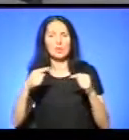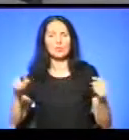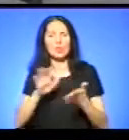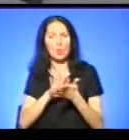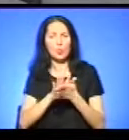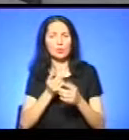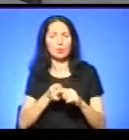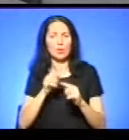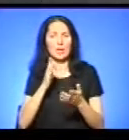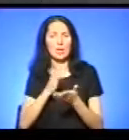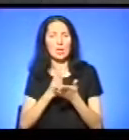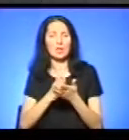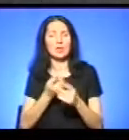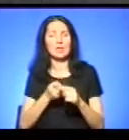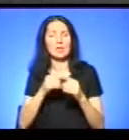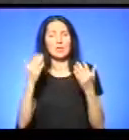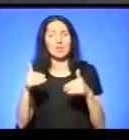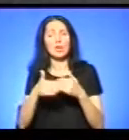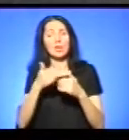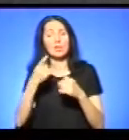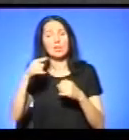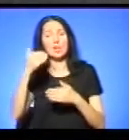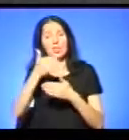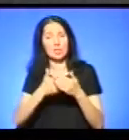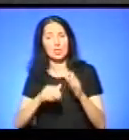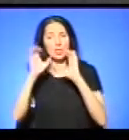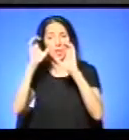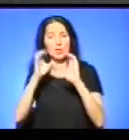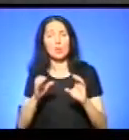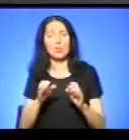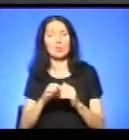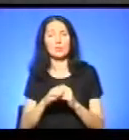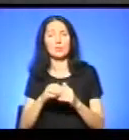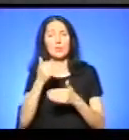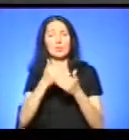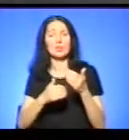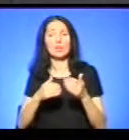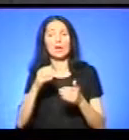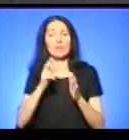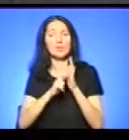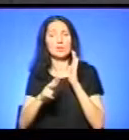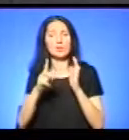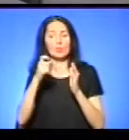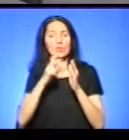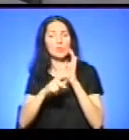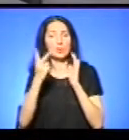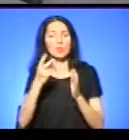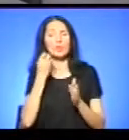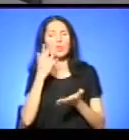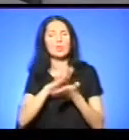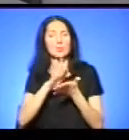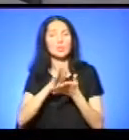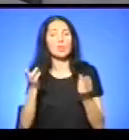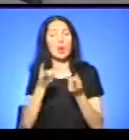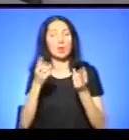відходів, які відбуваються. Це вже карається іншою статтєю Кодусу про дмінправопорушення, статтею 82. Коли сміття горить? Так, сміття, як ви